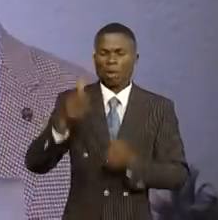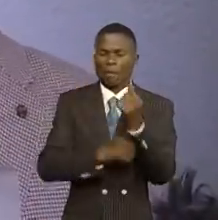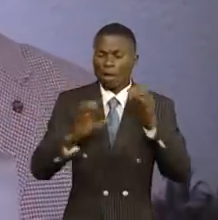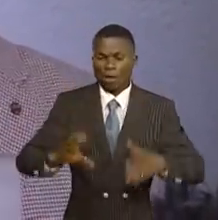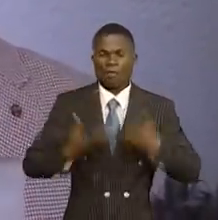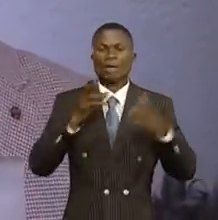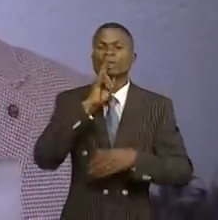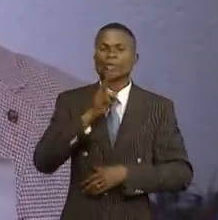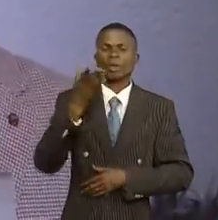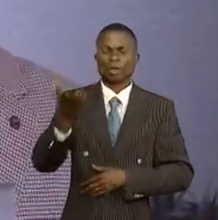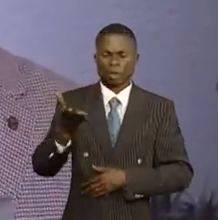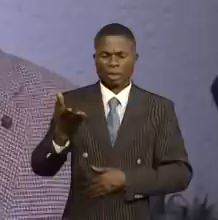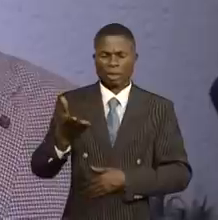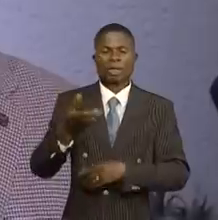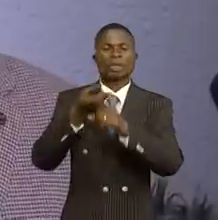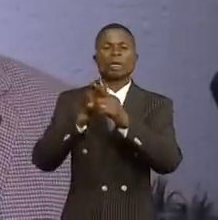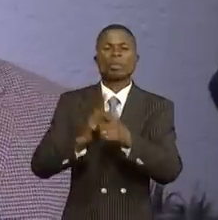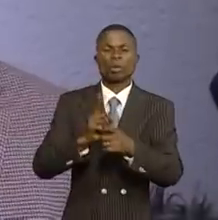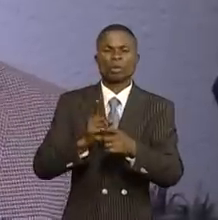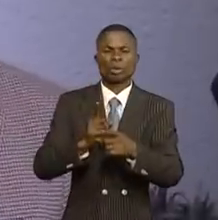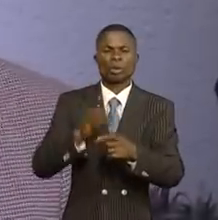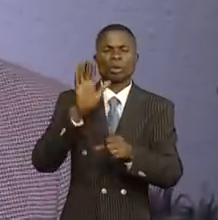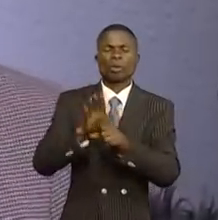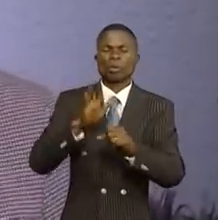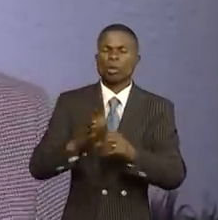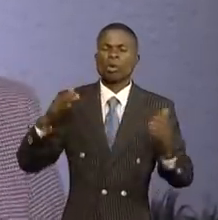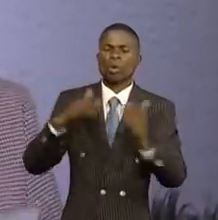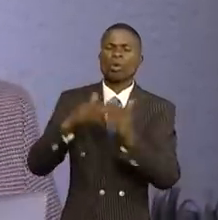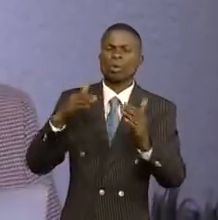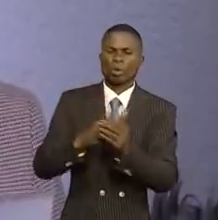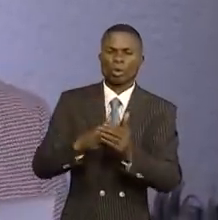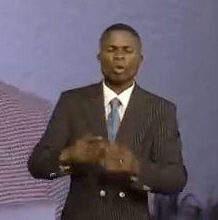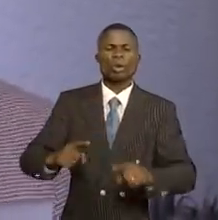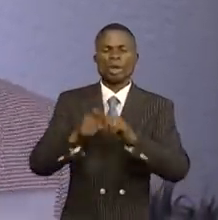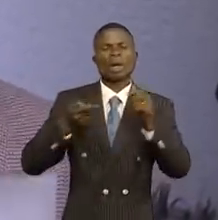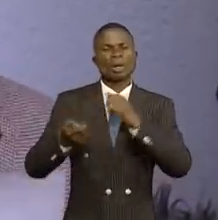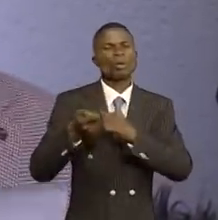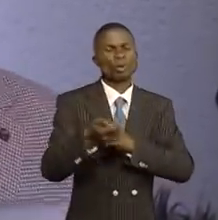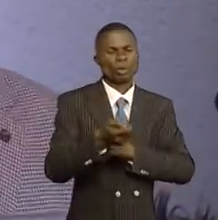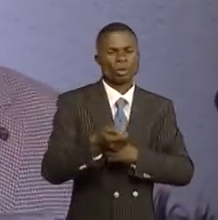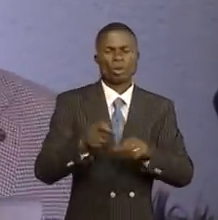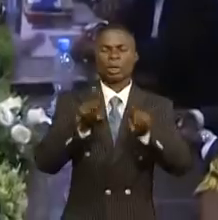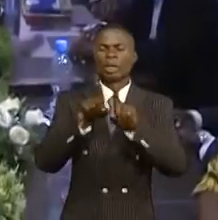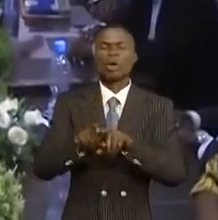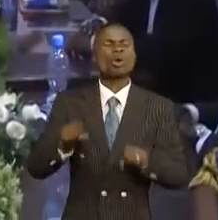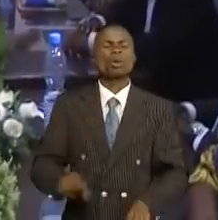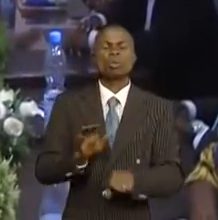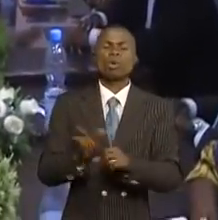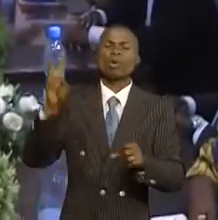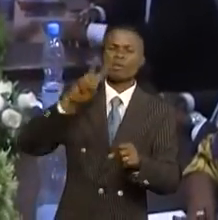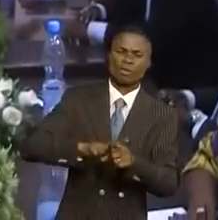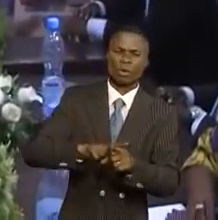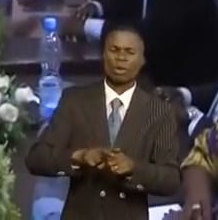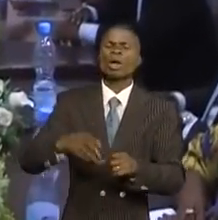qui est une conséquence de plusieurs atrocités, assassinats, puilleries, viols,